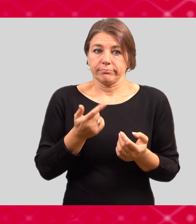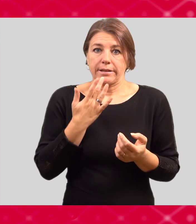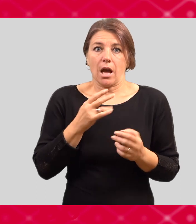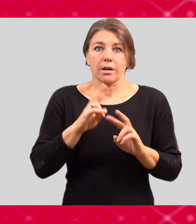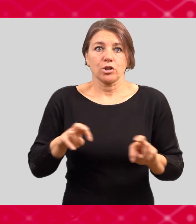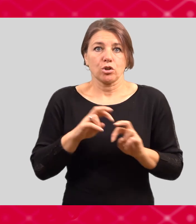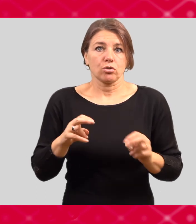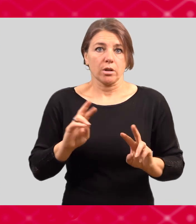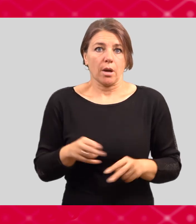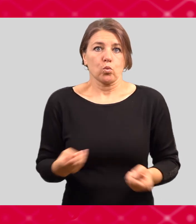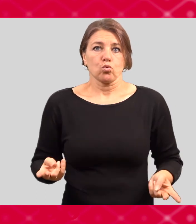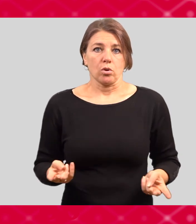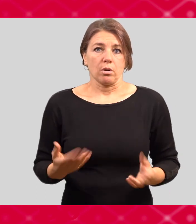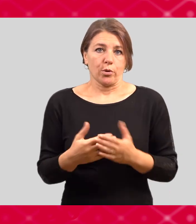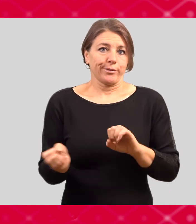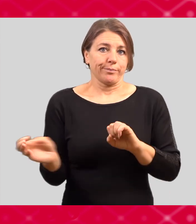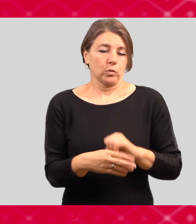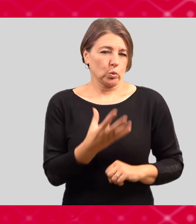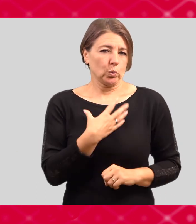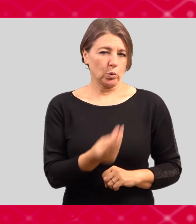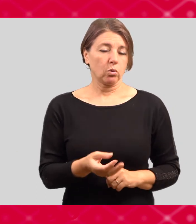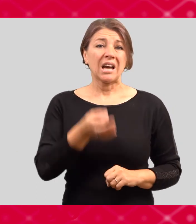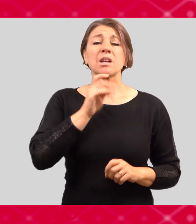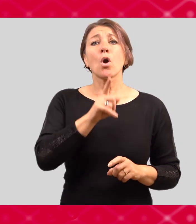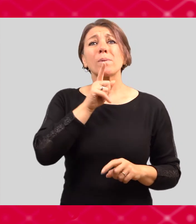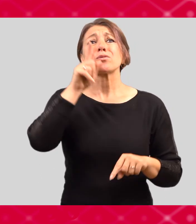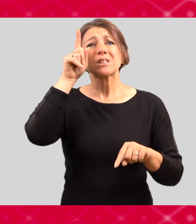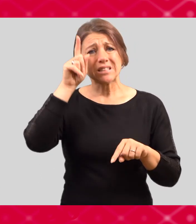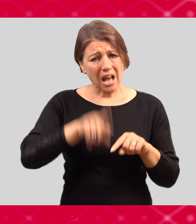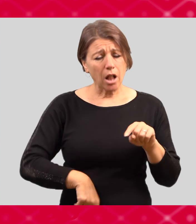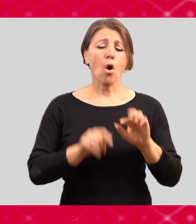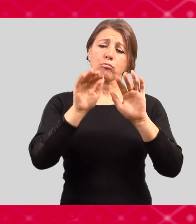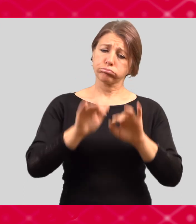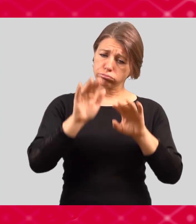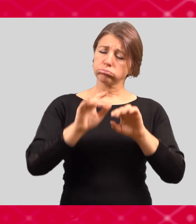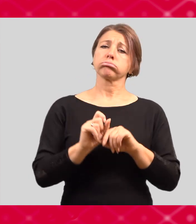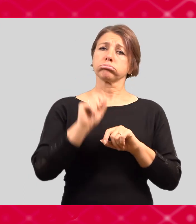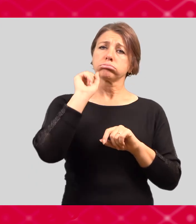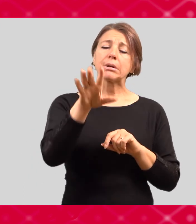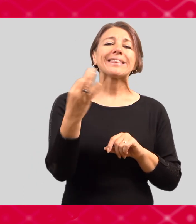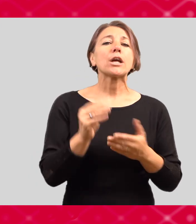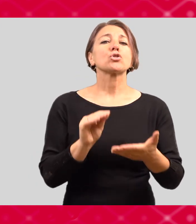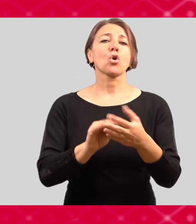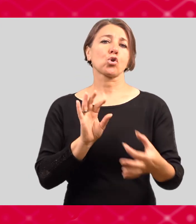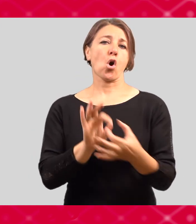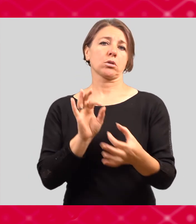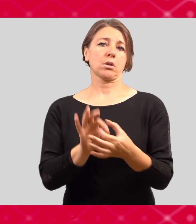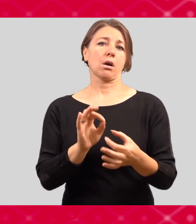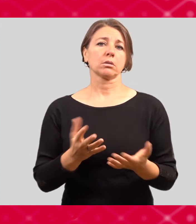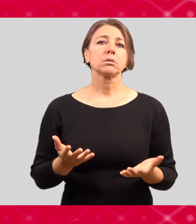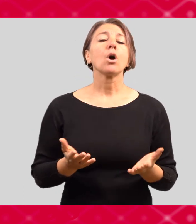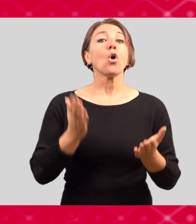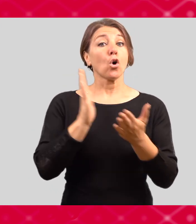a nemusíte se bát žádného zveřejnění nebo že se to dozvíte, ne na koho si stěžujete.